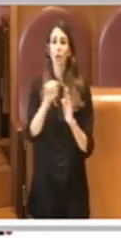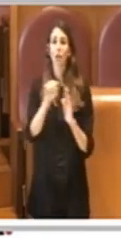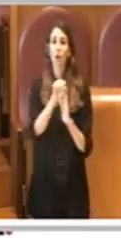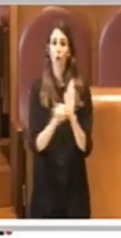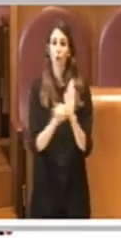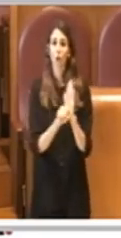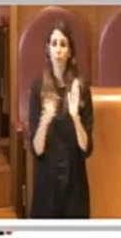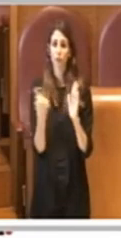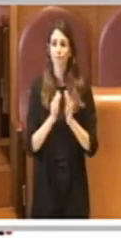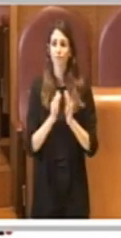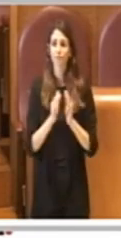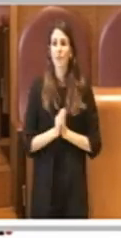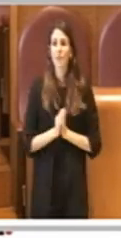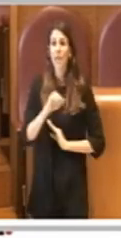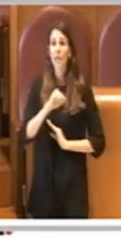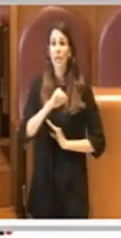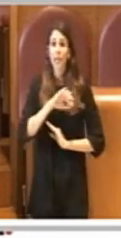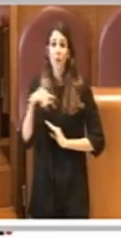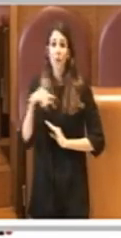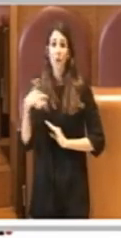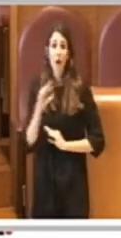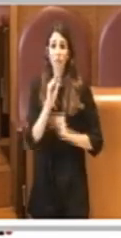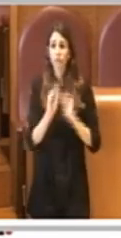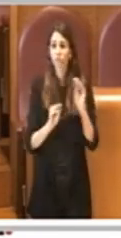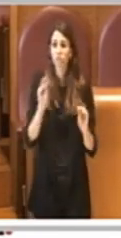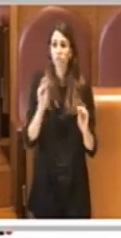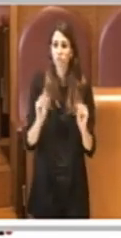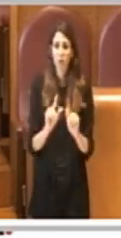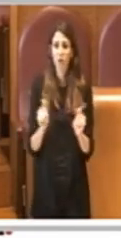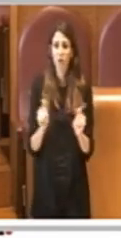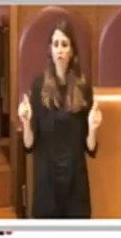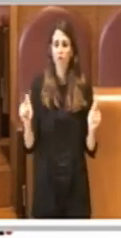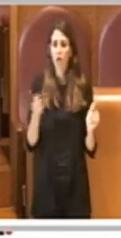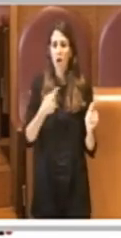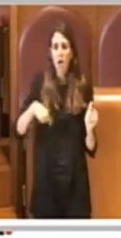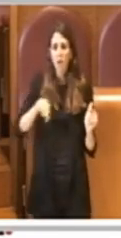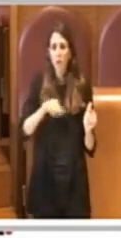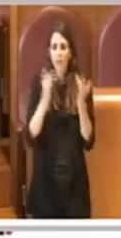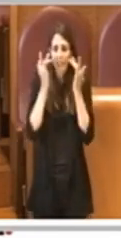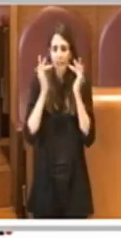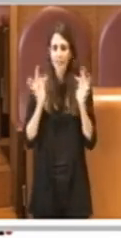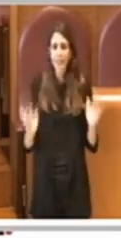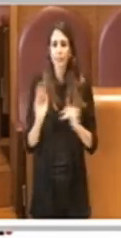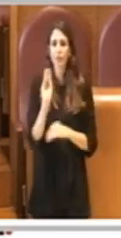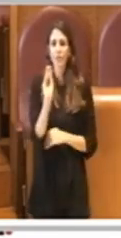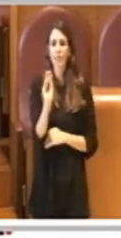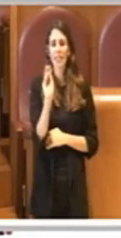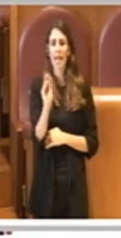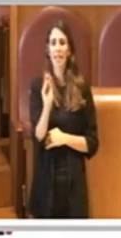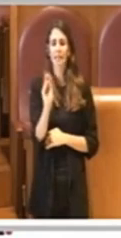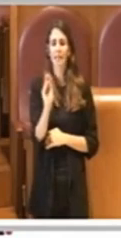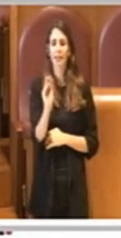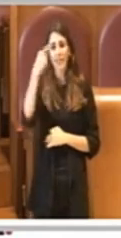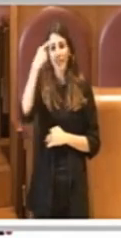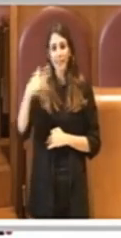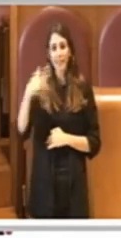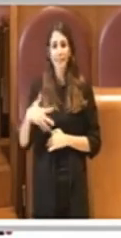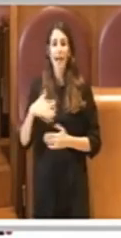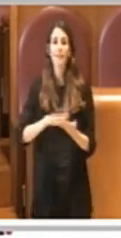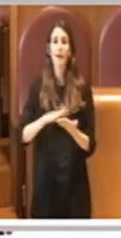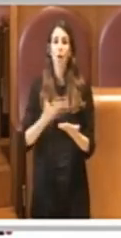Credo non ci sia altro perché è abbastanza semplice la richiesta, non è che sia complicato. Grazie.